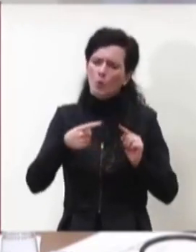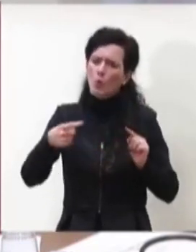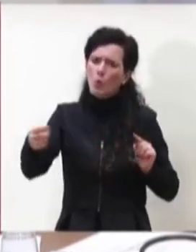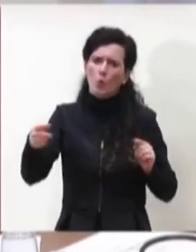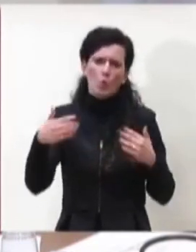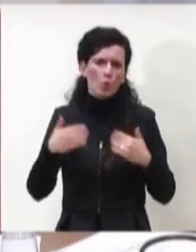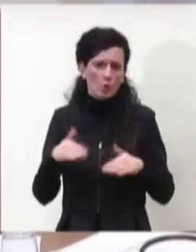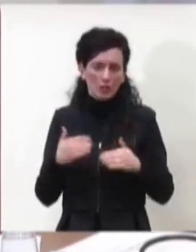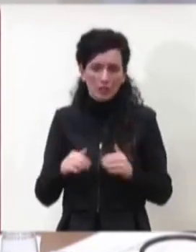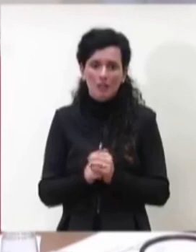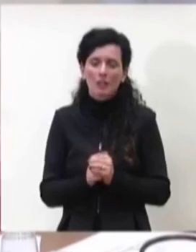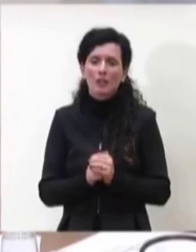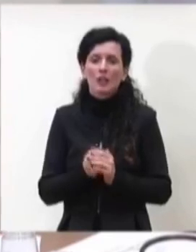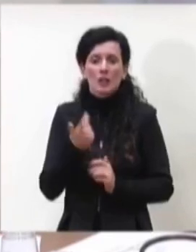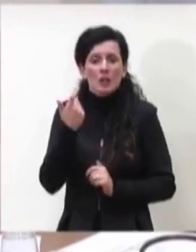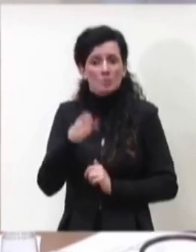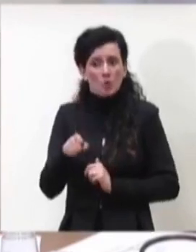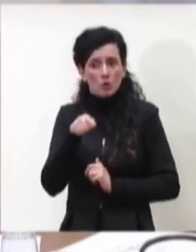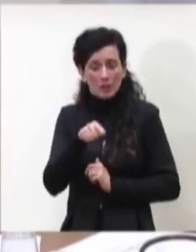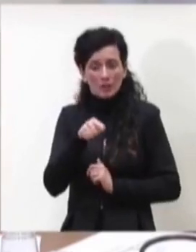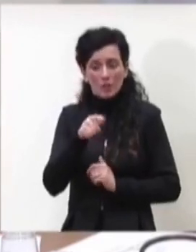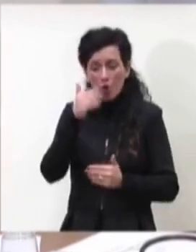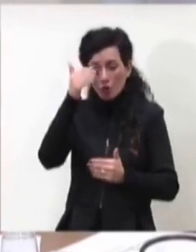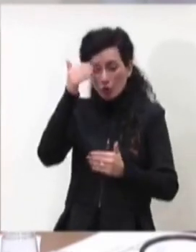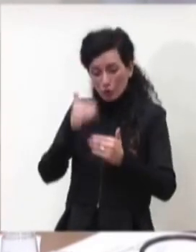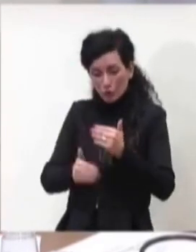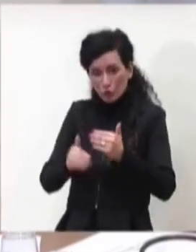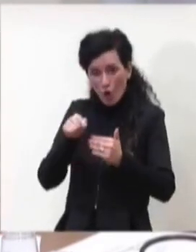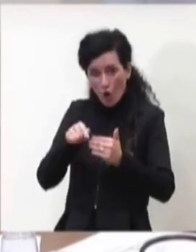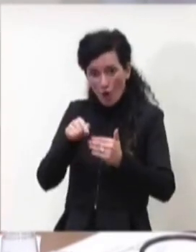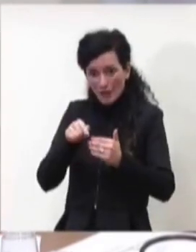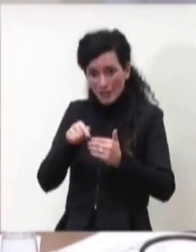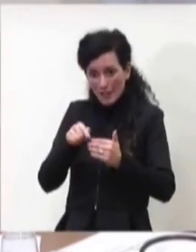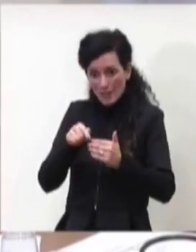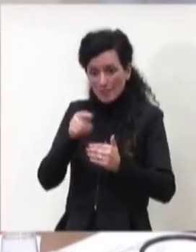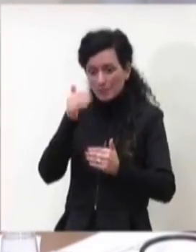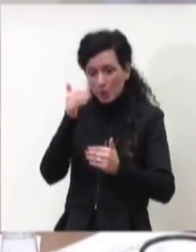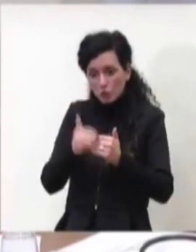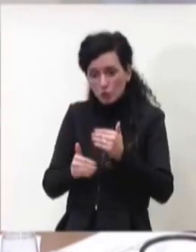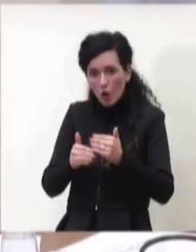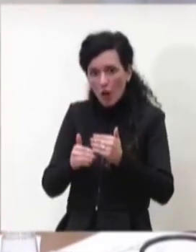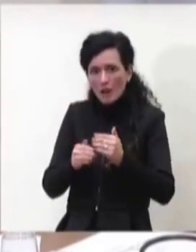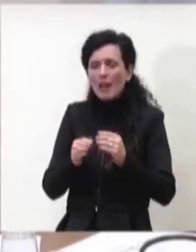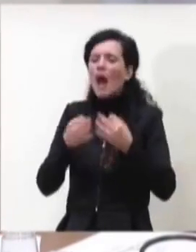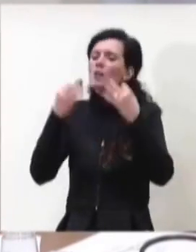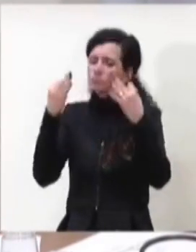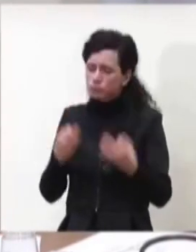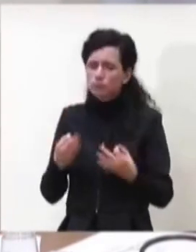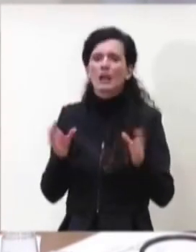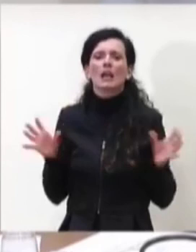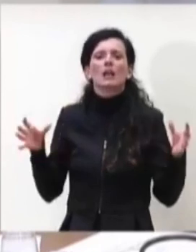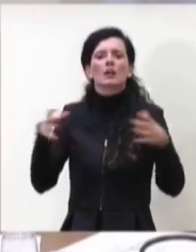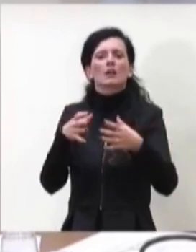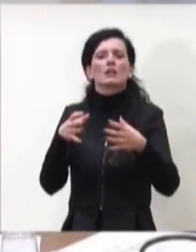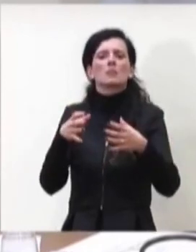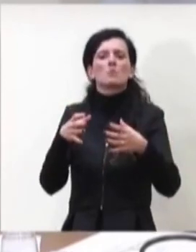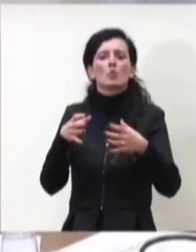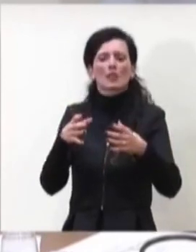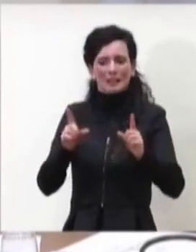la soglia al di sopra della quale si raggiunge l'immunità di comunità